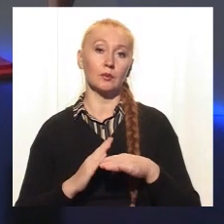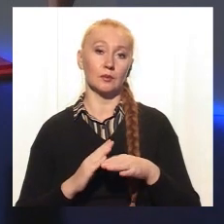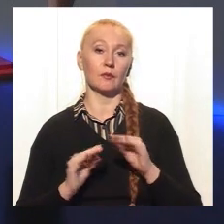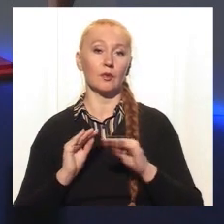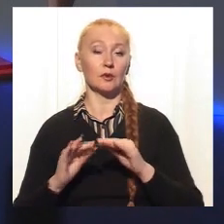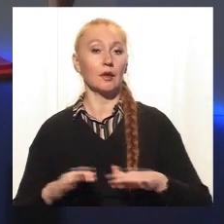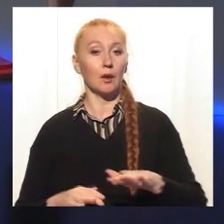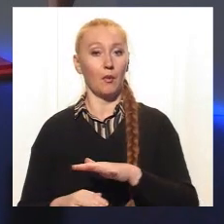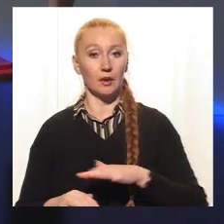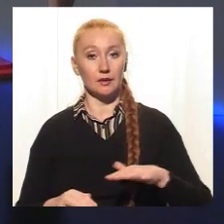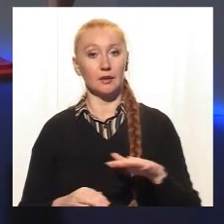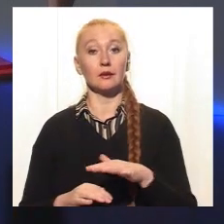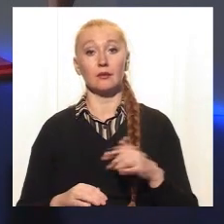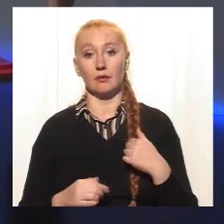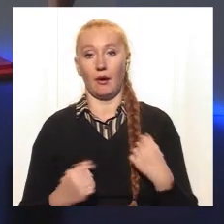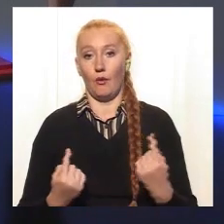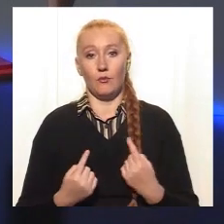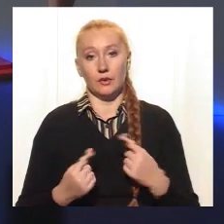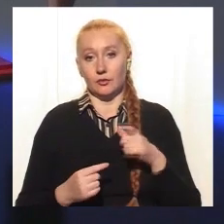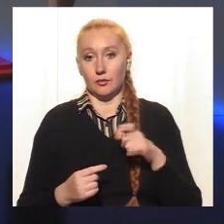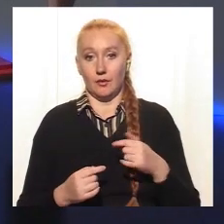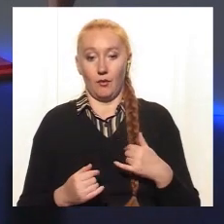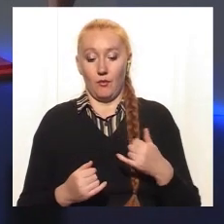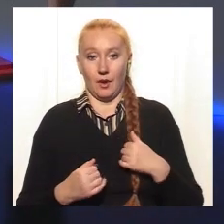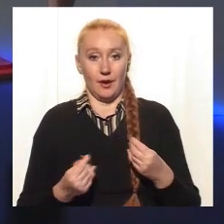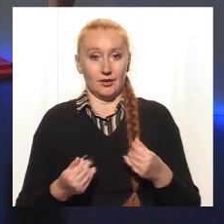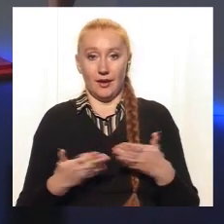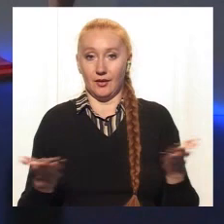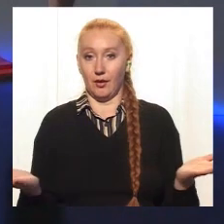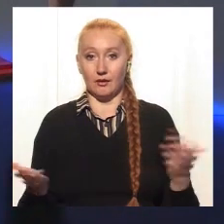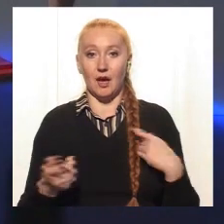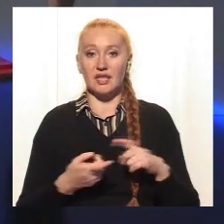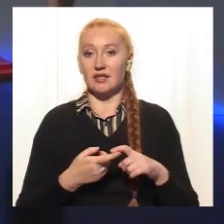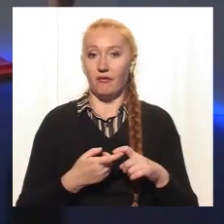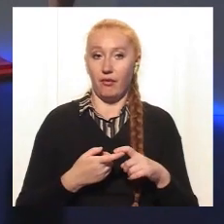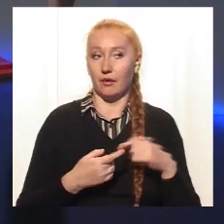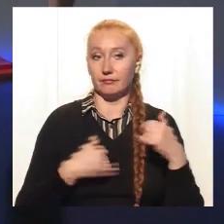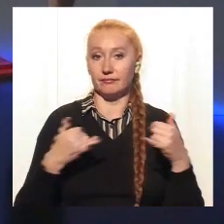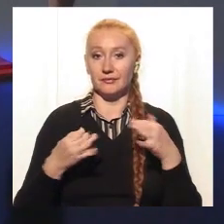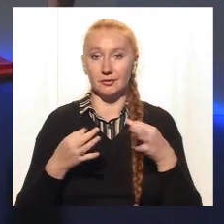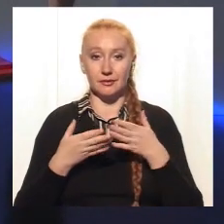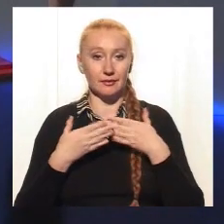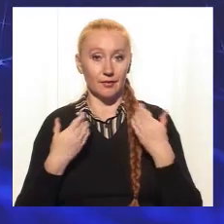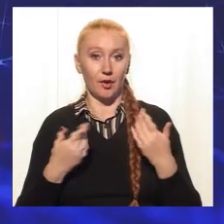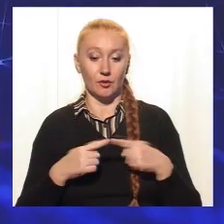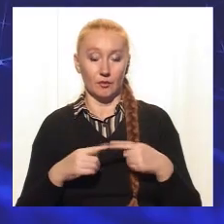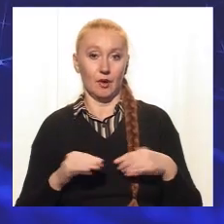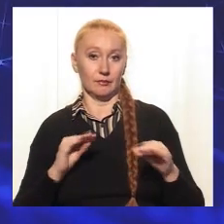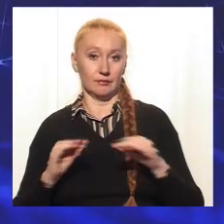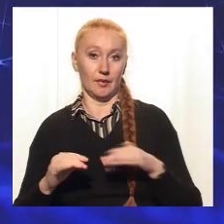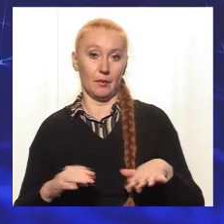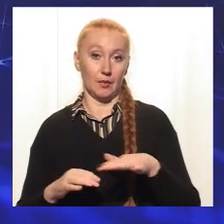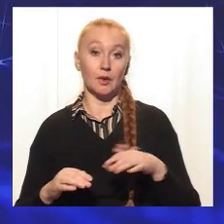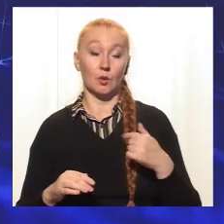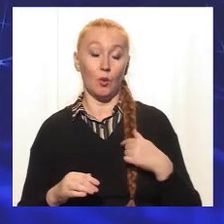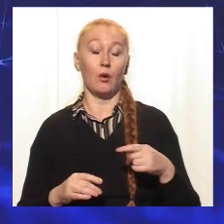влаштувати майданчик. Та я звичайна людина, в мене не має ні коштів, ані зв'язків, щоб створити майданчик. Але